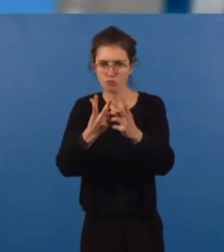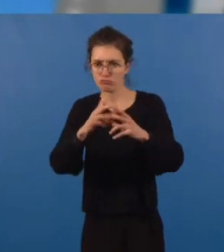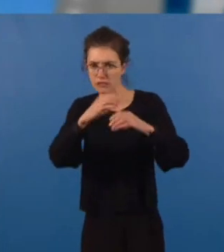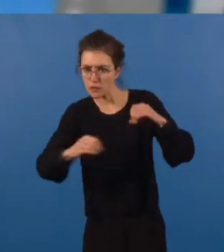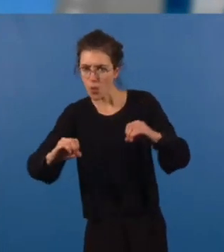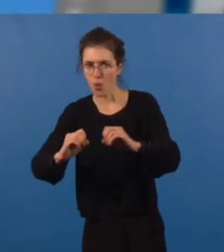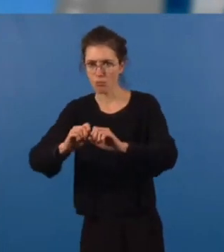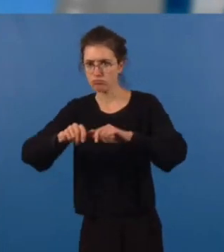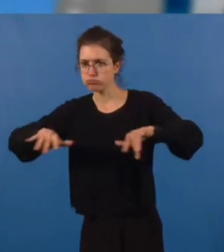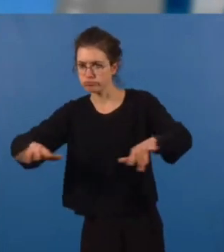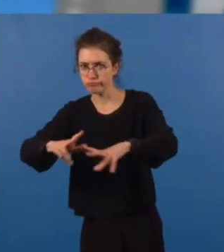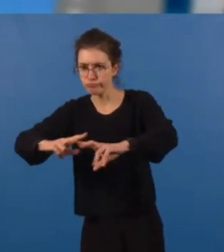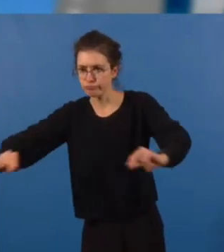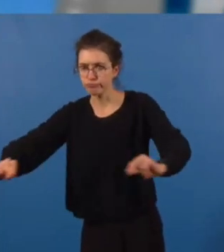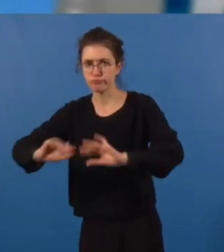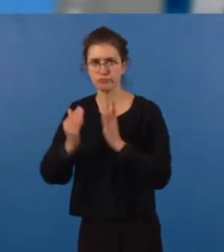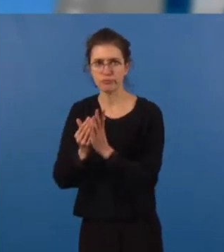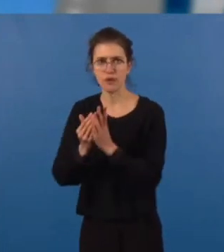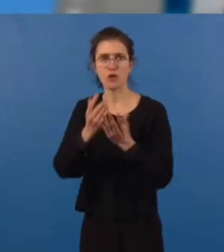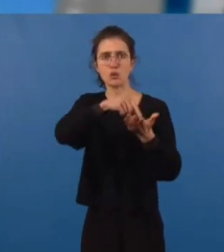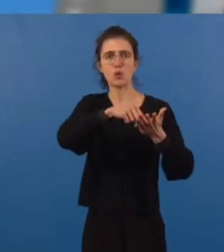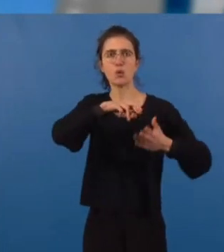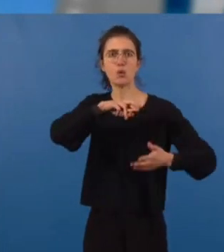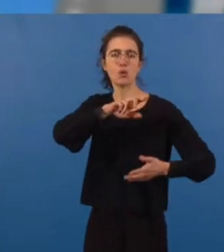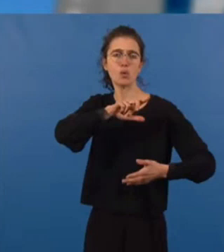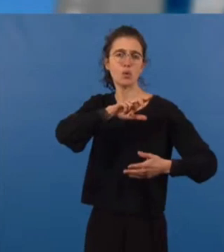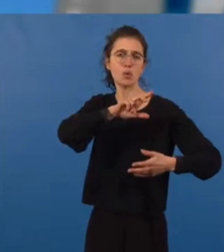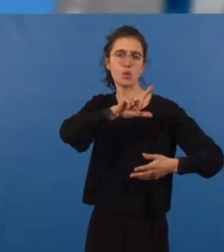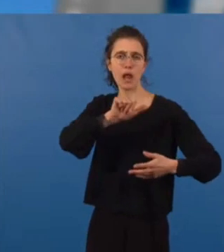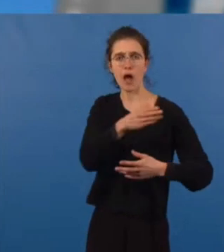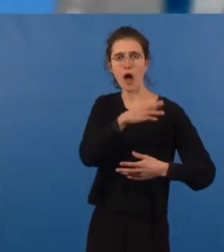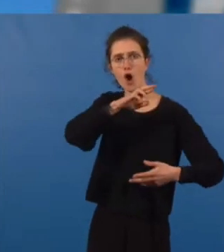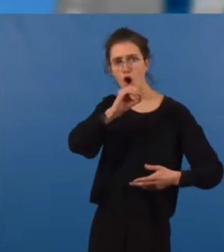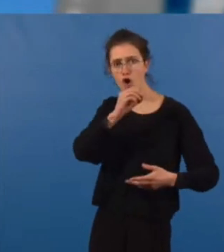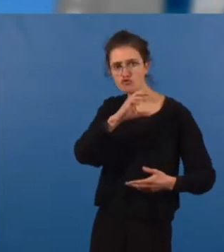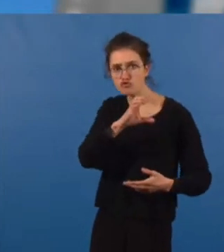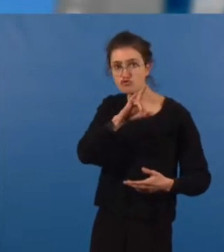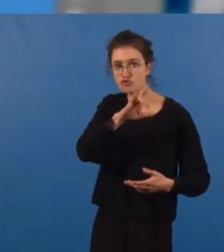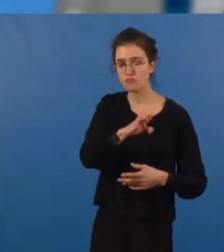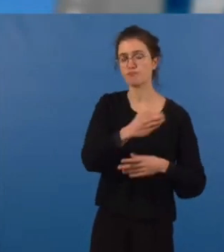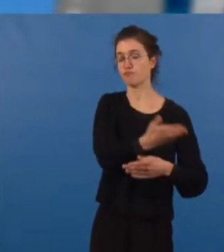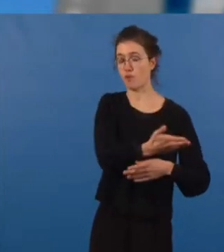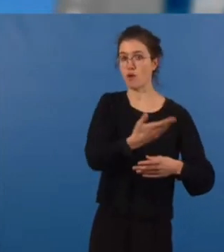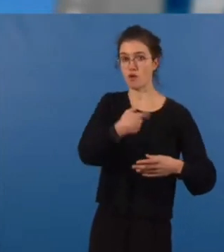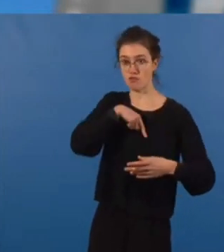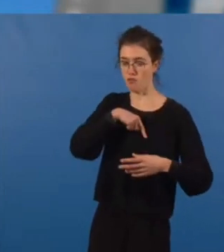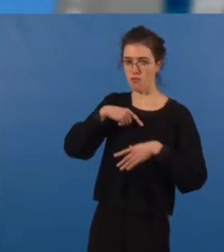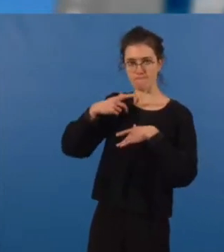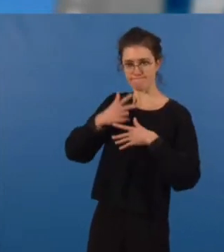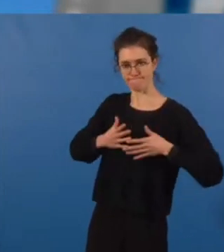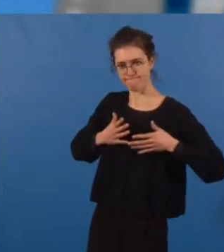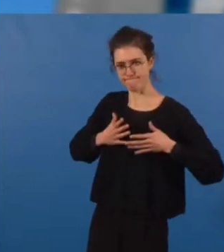et les travaux en cours sur l'usine de l'eau de la Roche. Les investissements réalisés vont permettre d'économiser ce bien commun qu'est l'eau